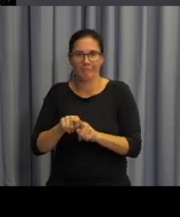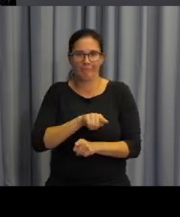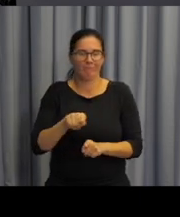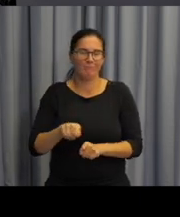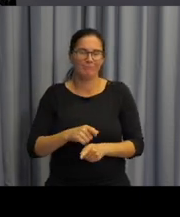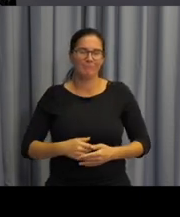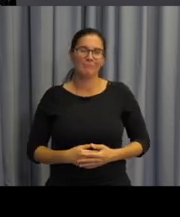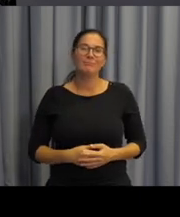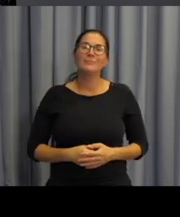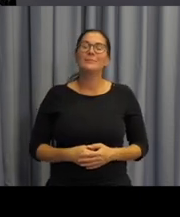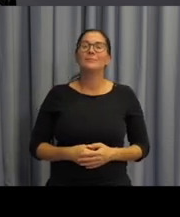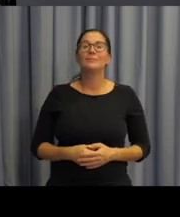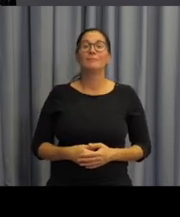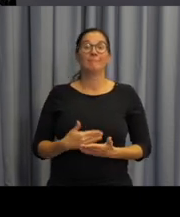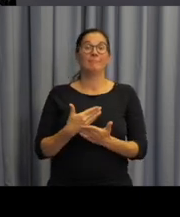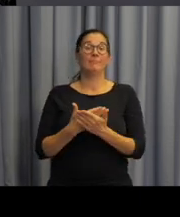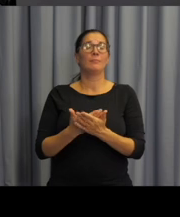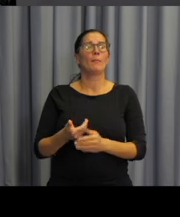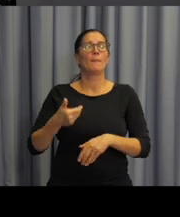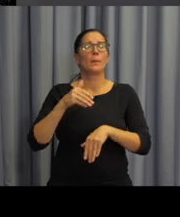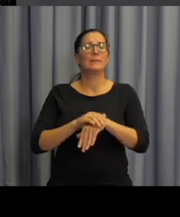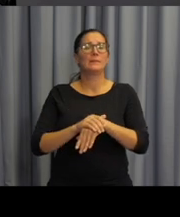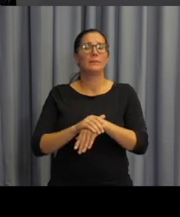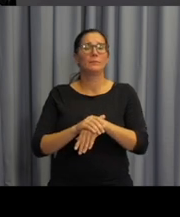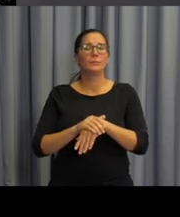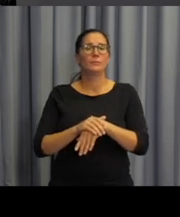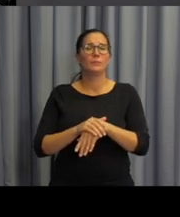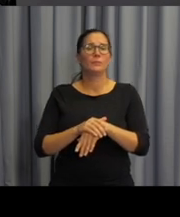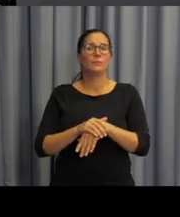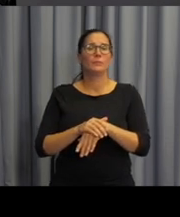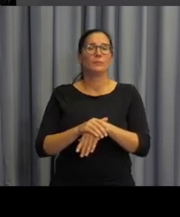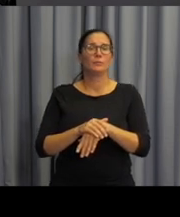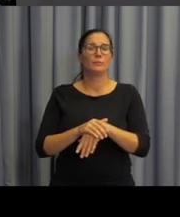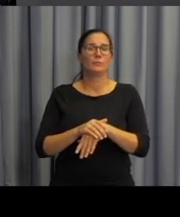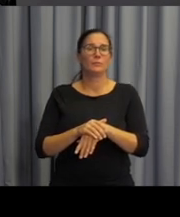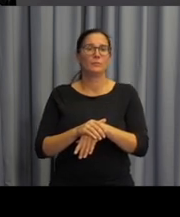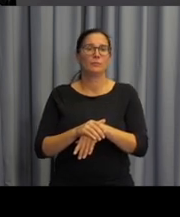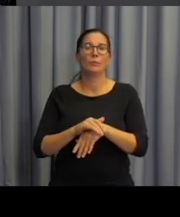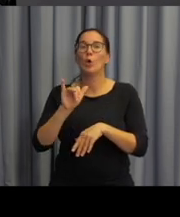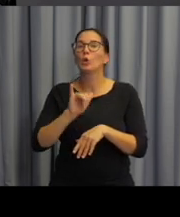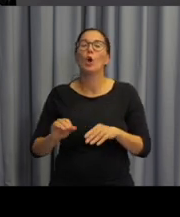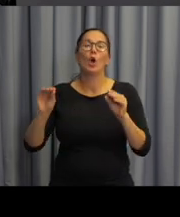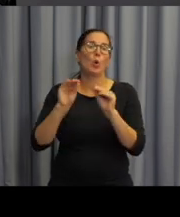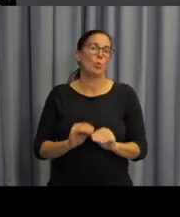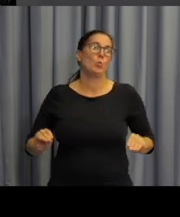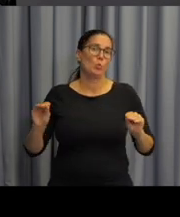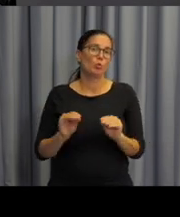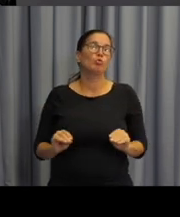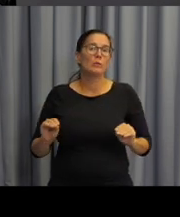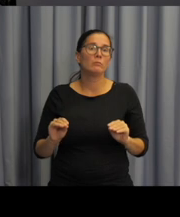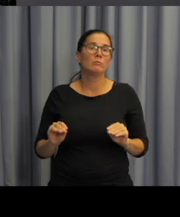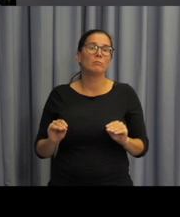A obecně vlastně, když začneme učit, vyloženě jako